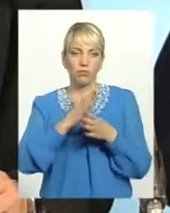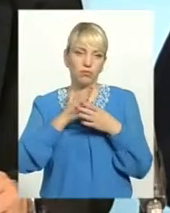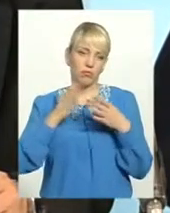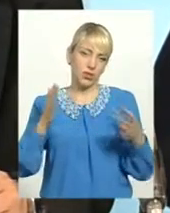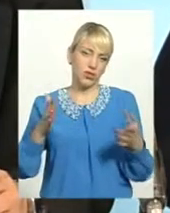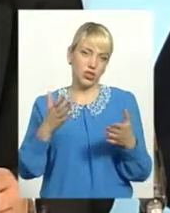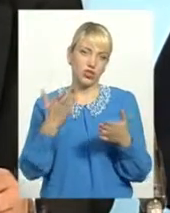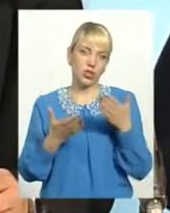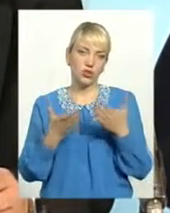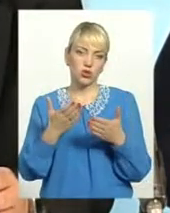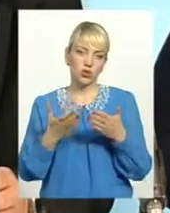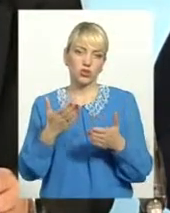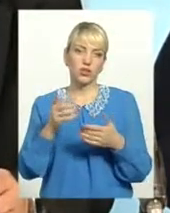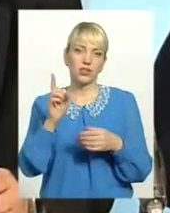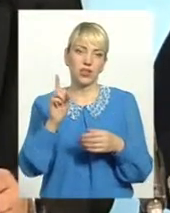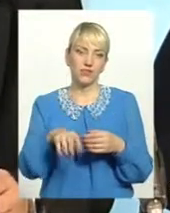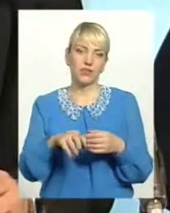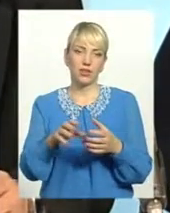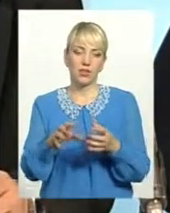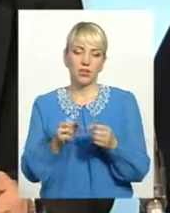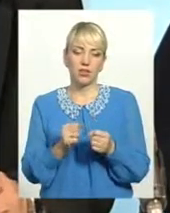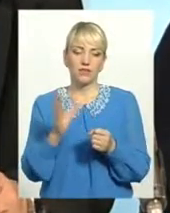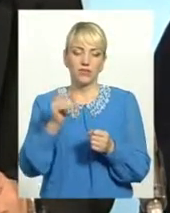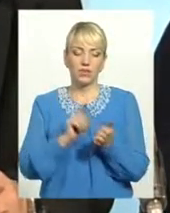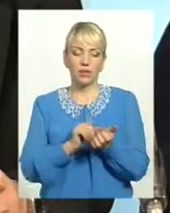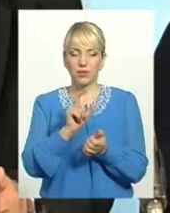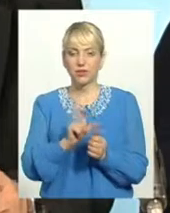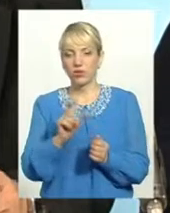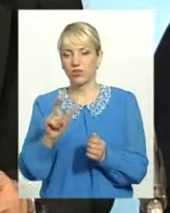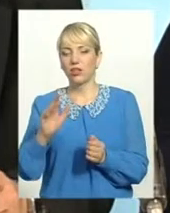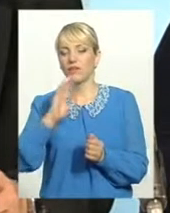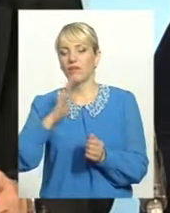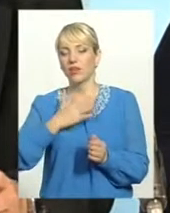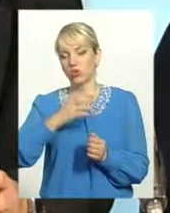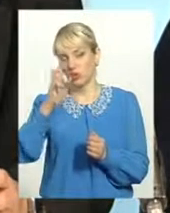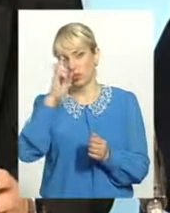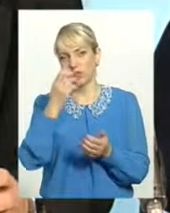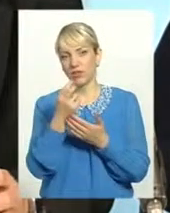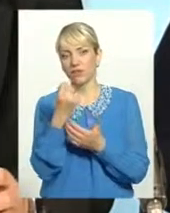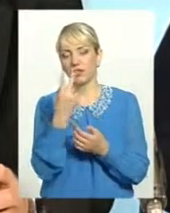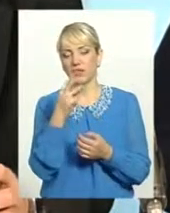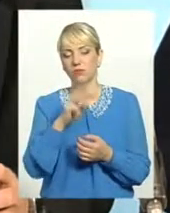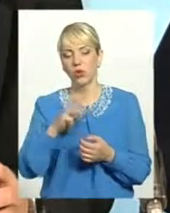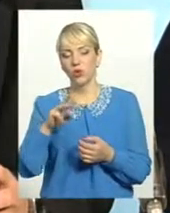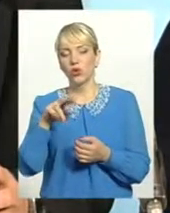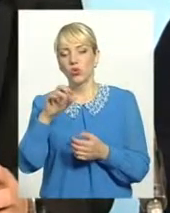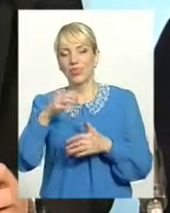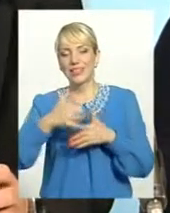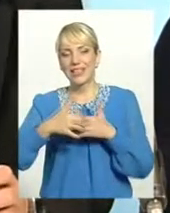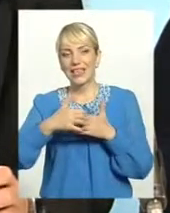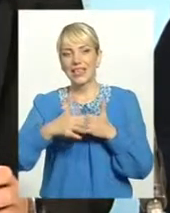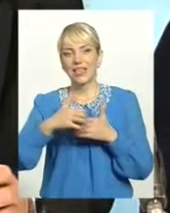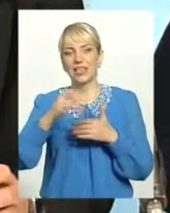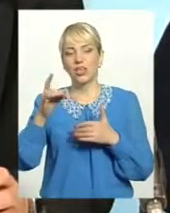Навіть якщо брати знову ж таки усіх пенсіонерів нашої держави 12 тих мільйонів, то середній розмір пенсійної